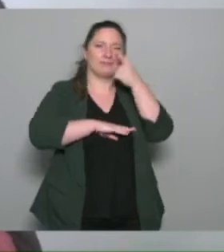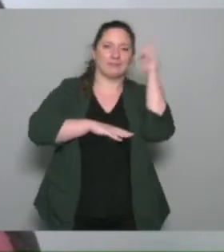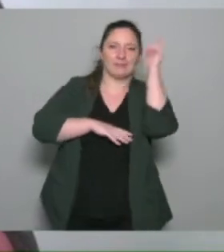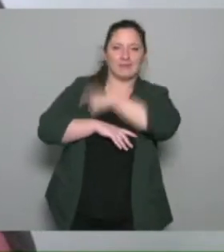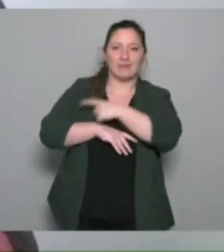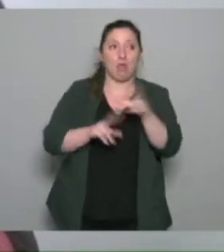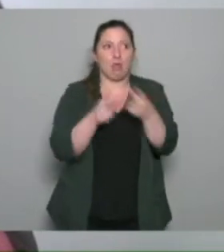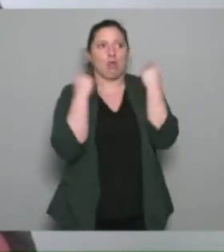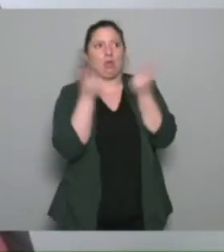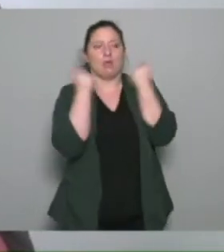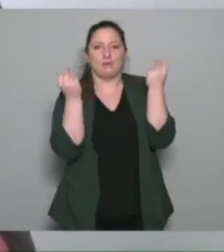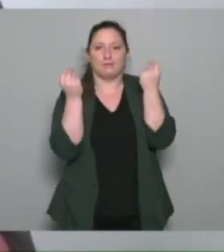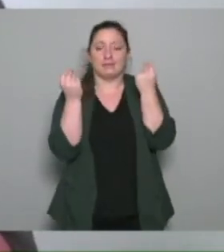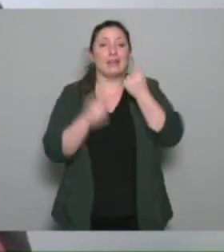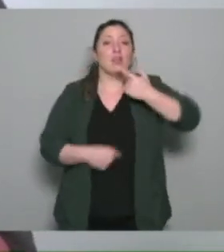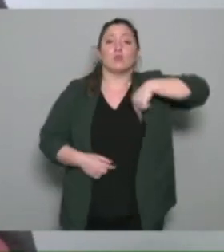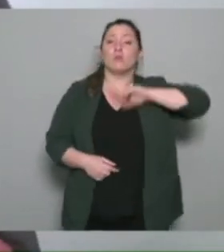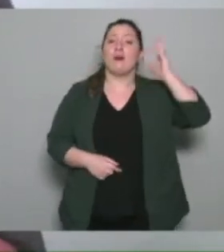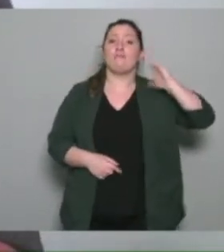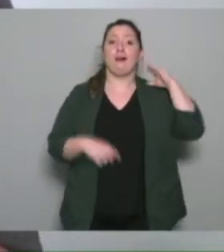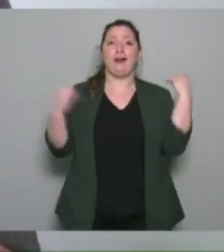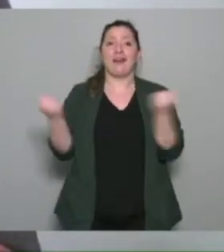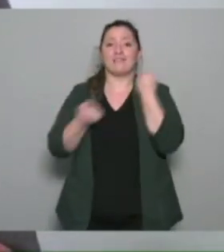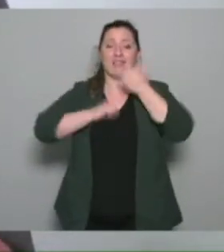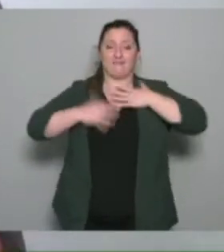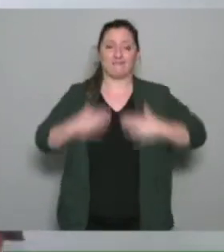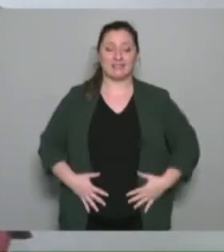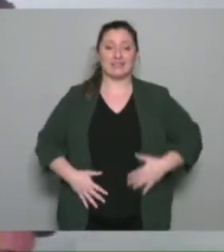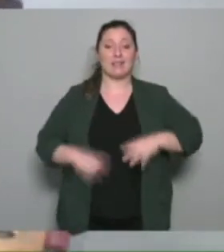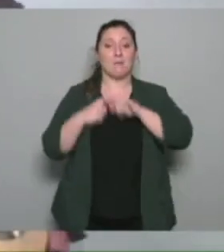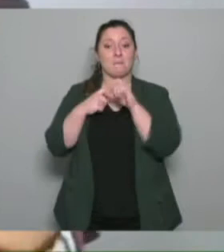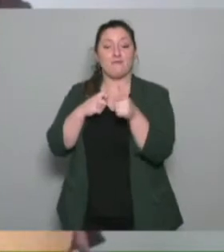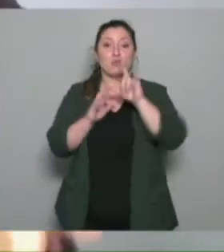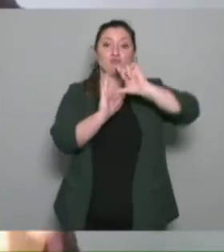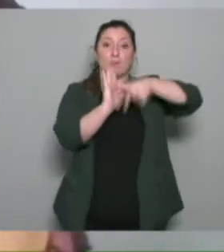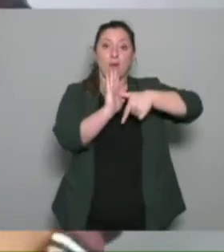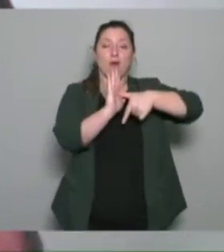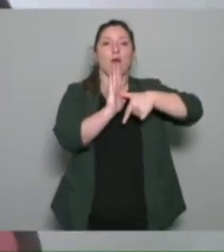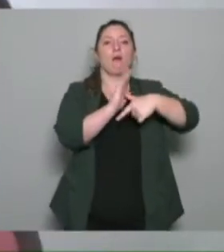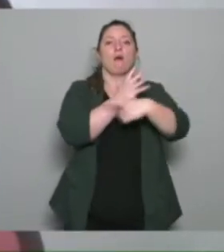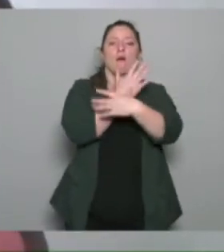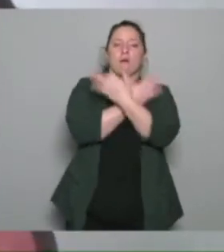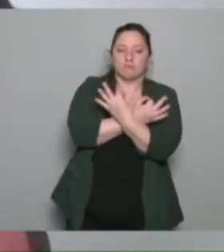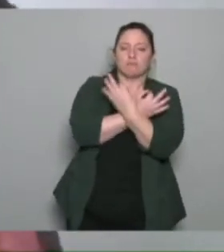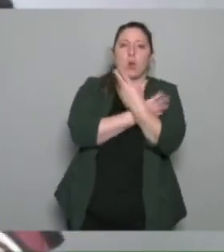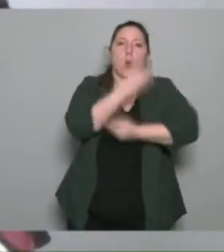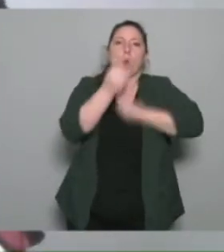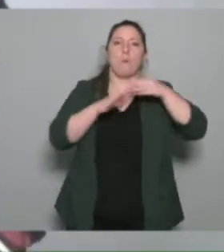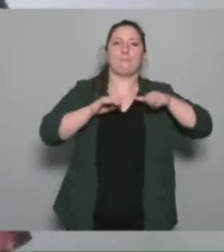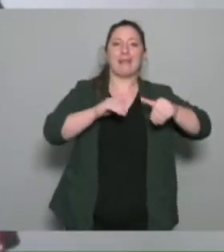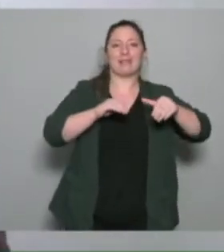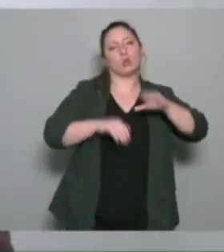de relaxation ou de massage donc oui je fais des massages aussi et tout ça ici a dû être